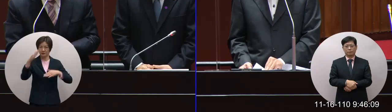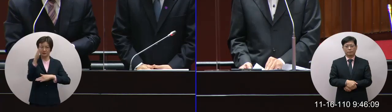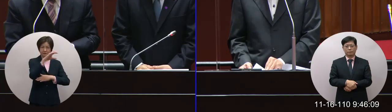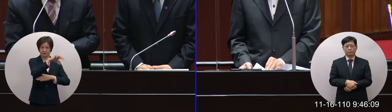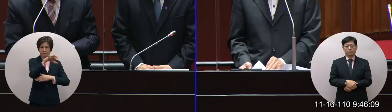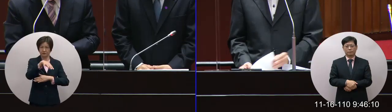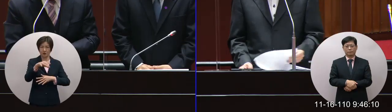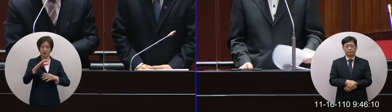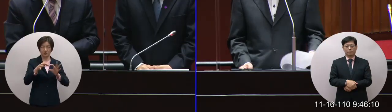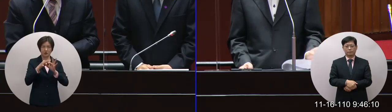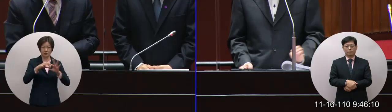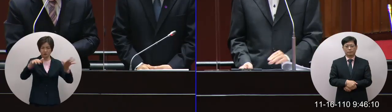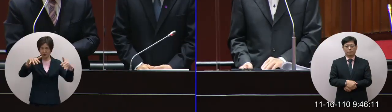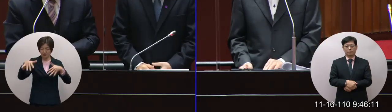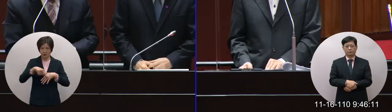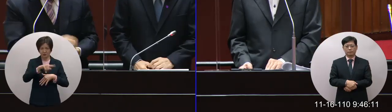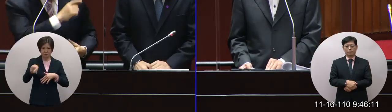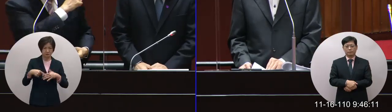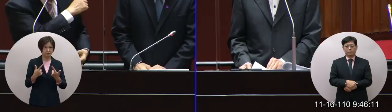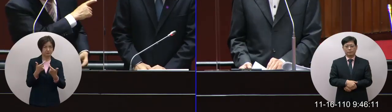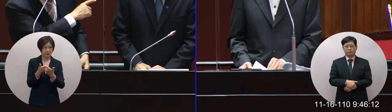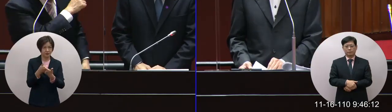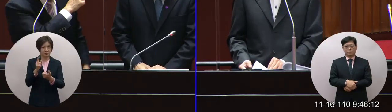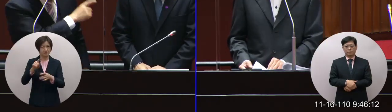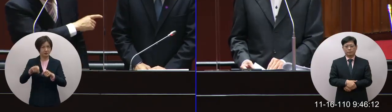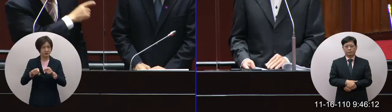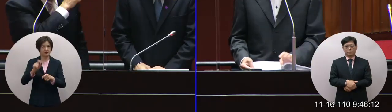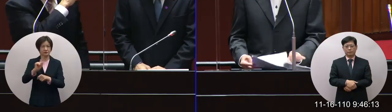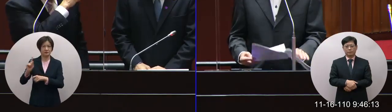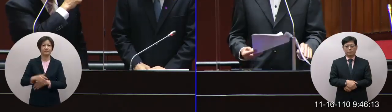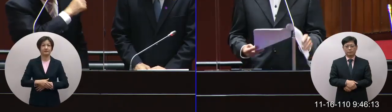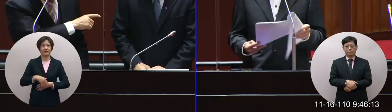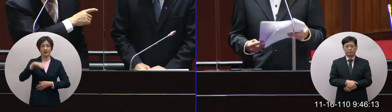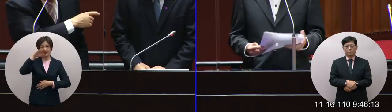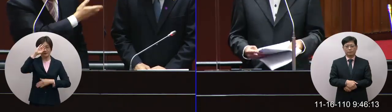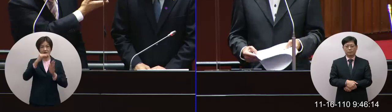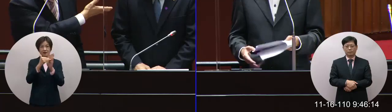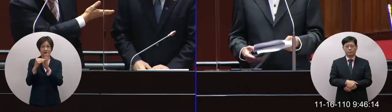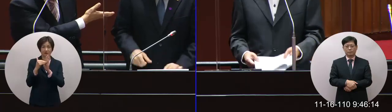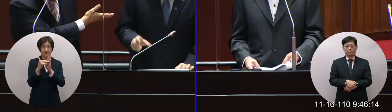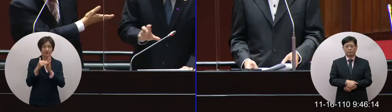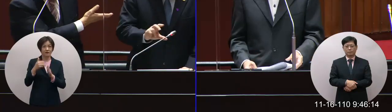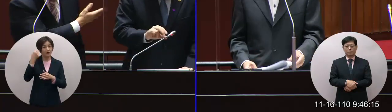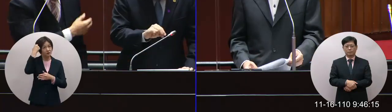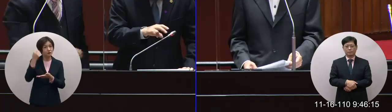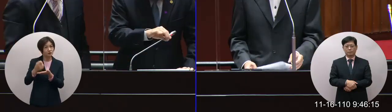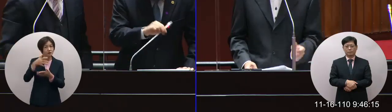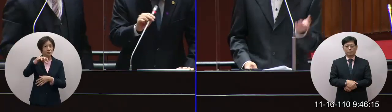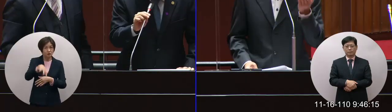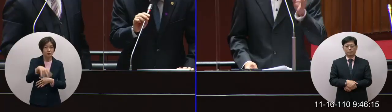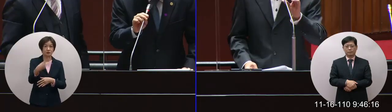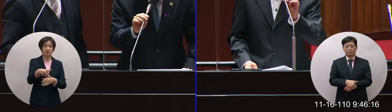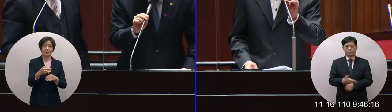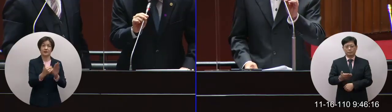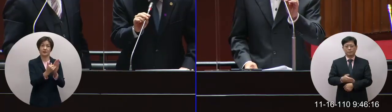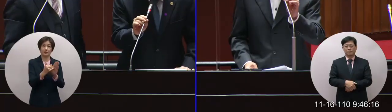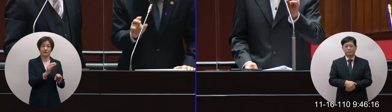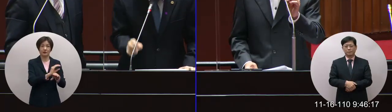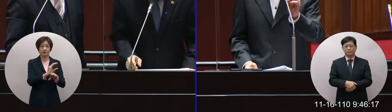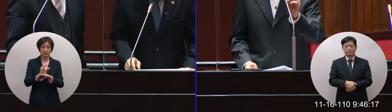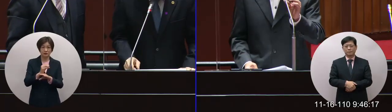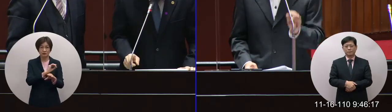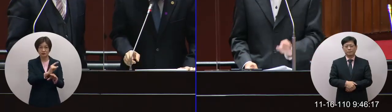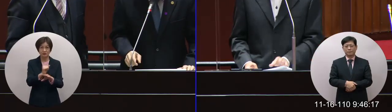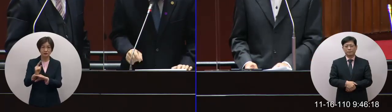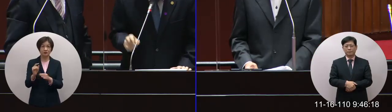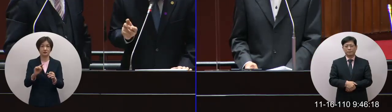的相關應對作業那關於防疫旅館防疫資料我請部長給你報告部長請說我跟委員報